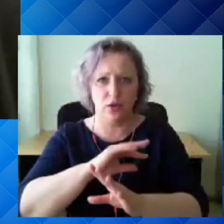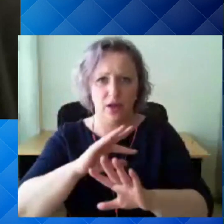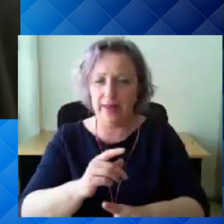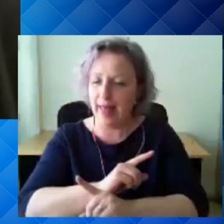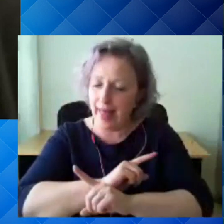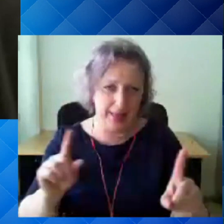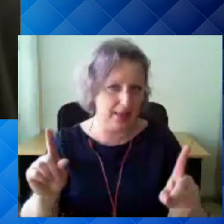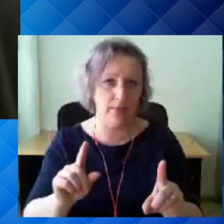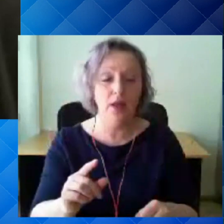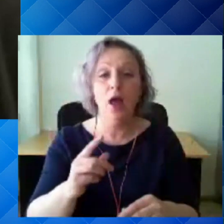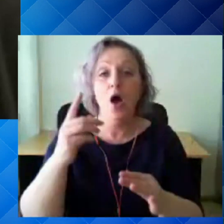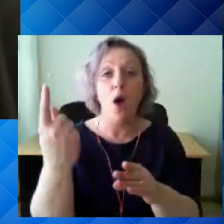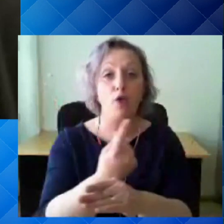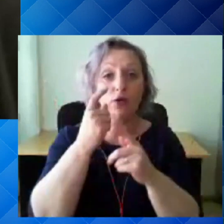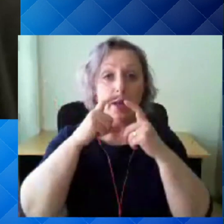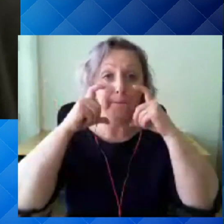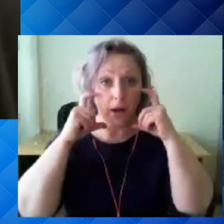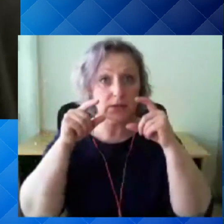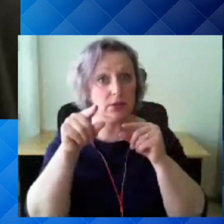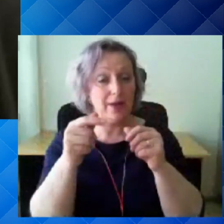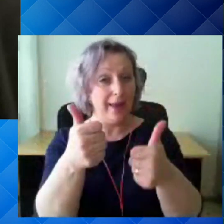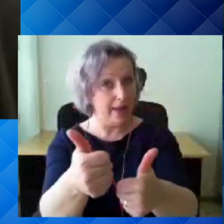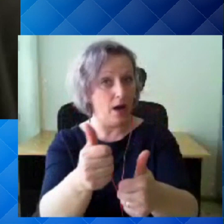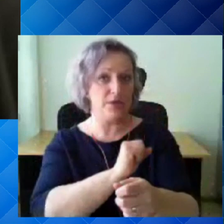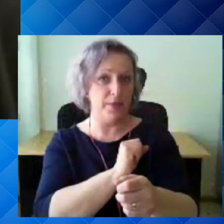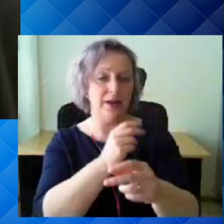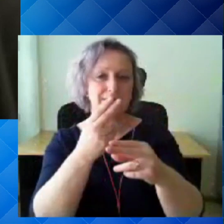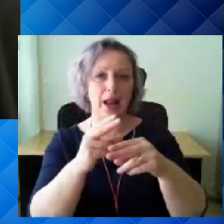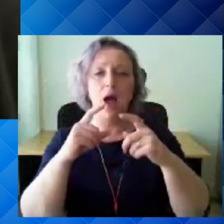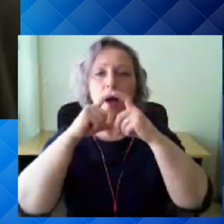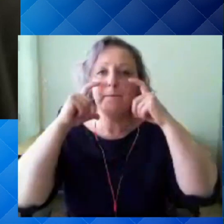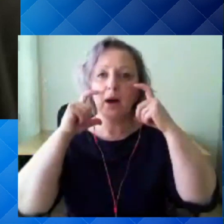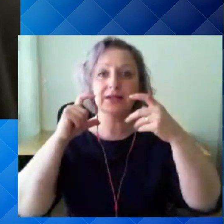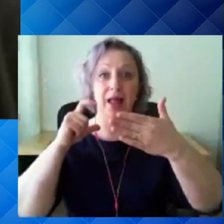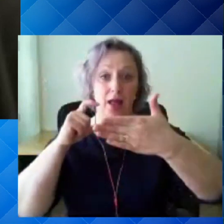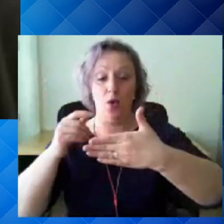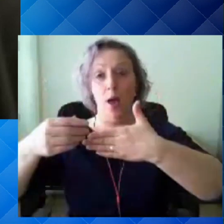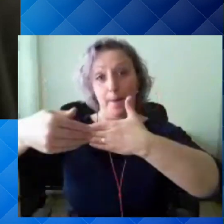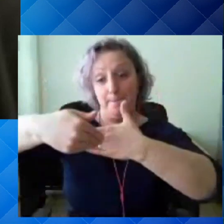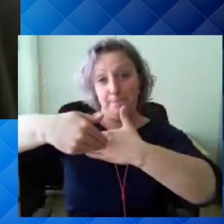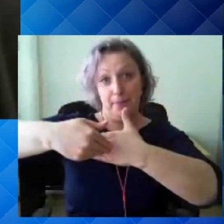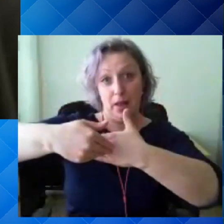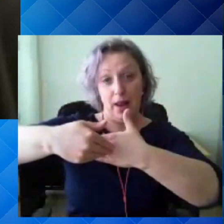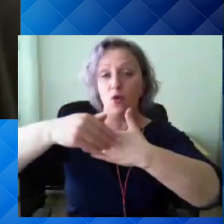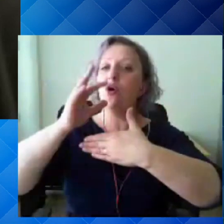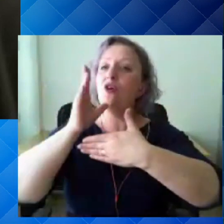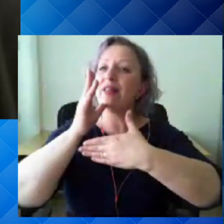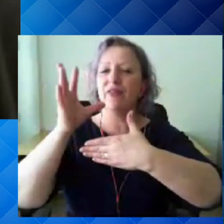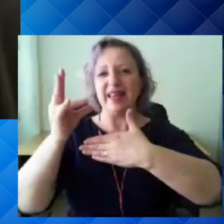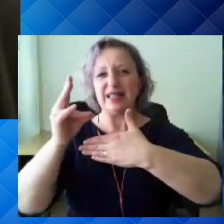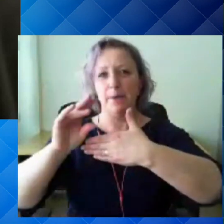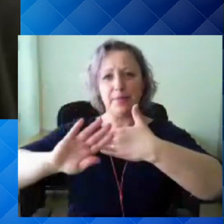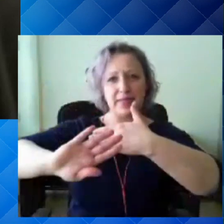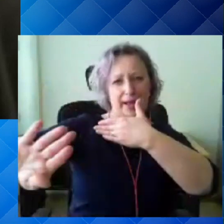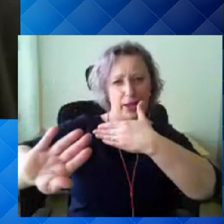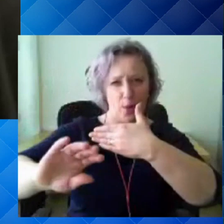Ühekordselt kasutatava maskil on see hea omadus, et tema välispind on nii-öelda vedeliku tõrju ja piiskasid